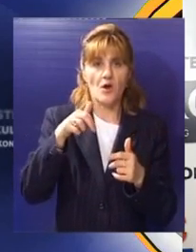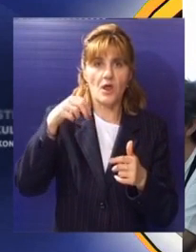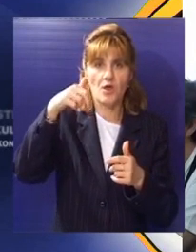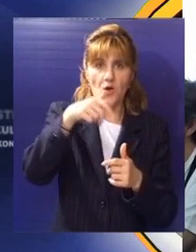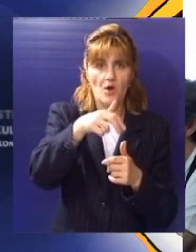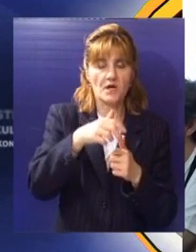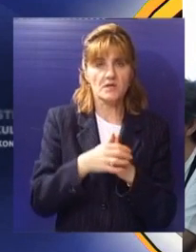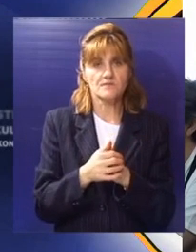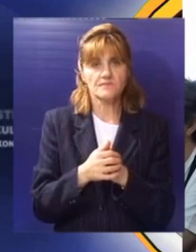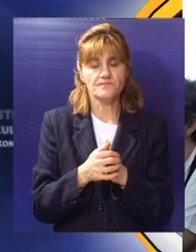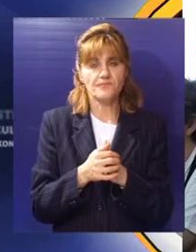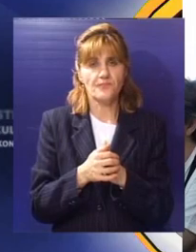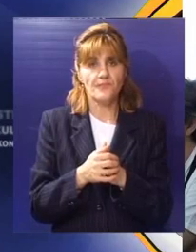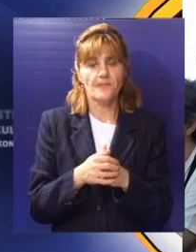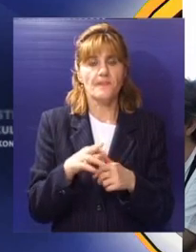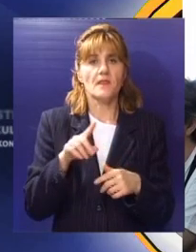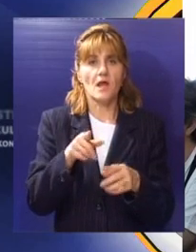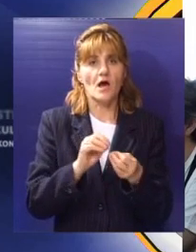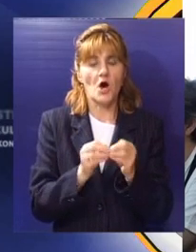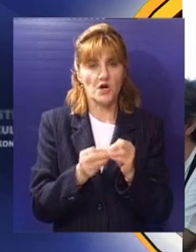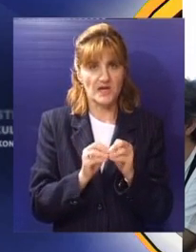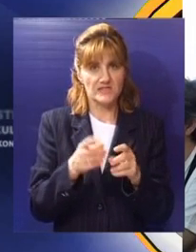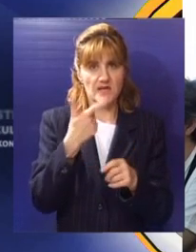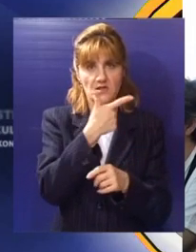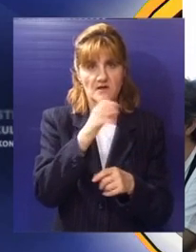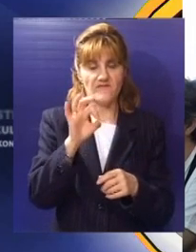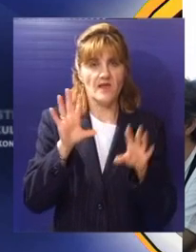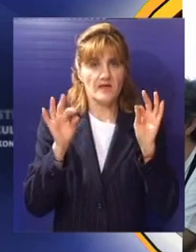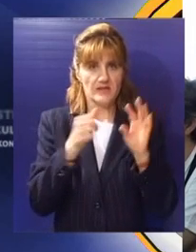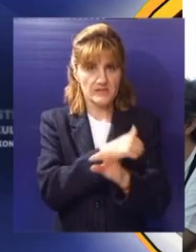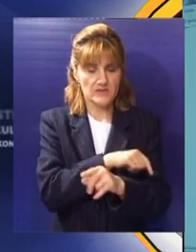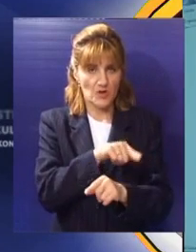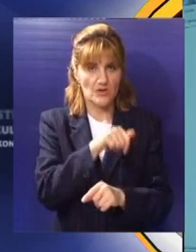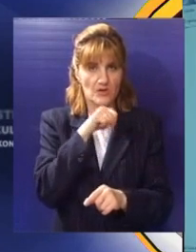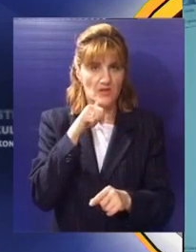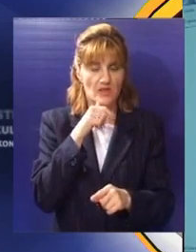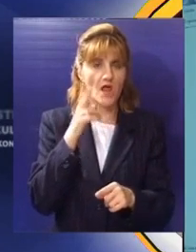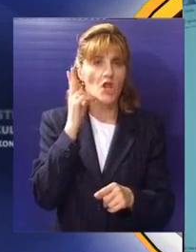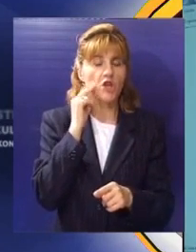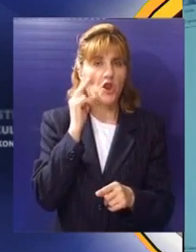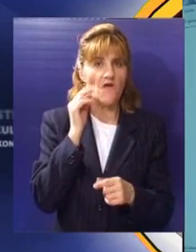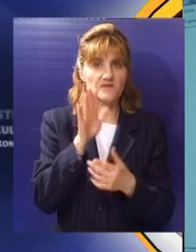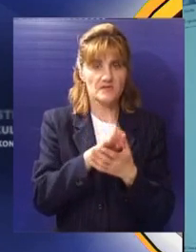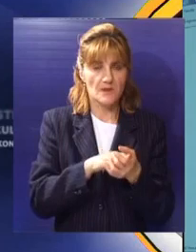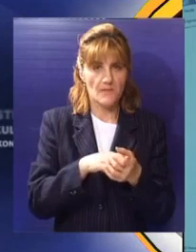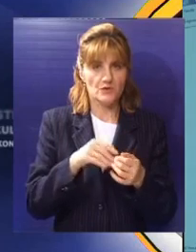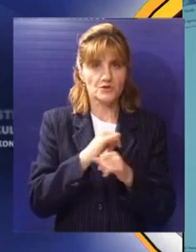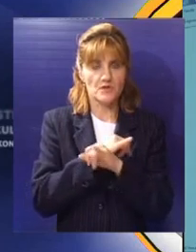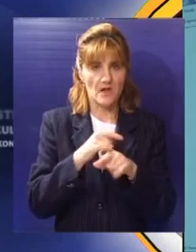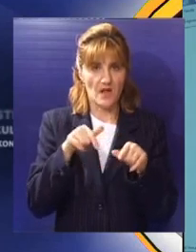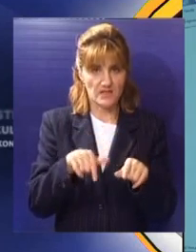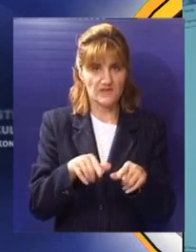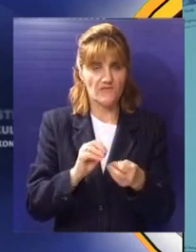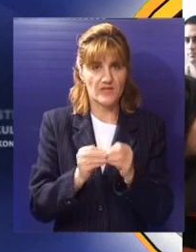po korak. Organizator e-trgovine 2010-a je agencija e-trgovina Novi Sad, PR partner